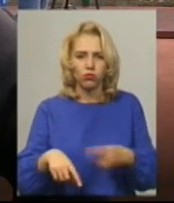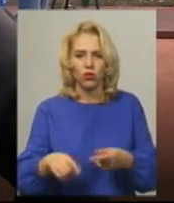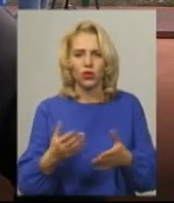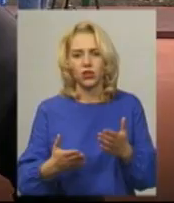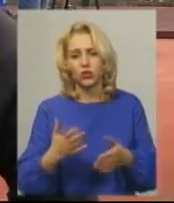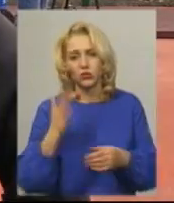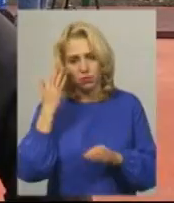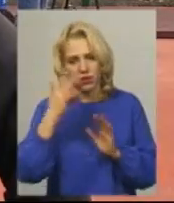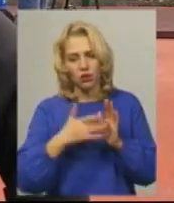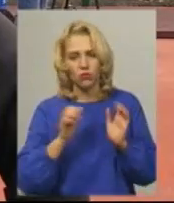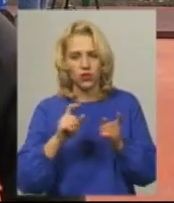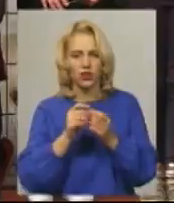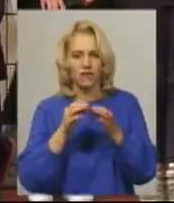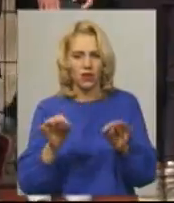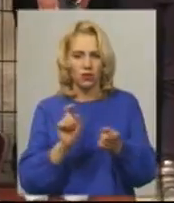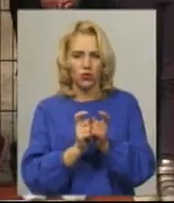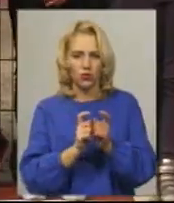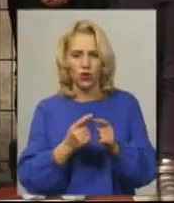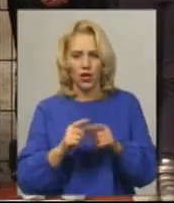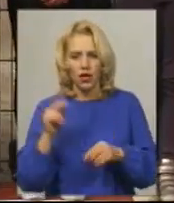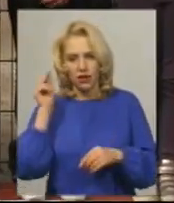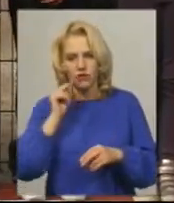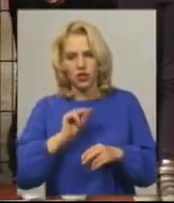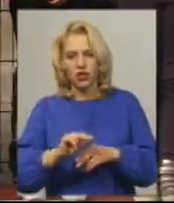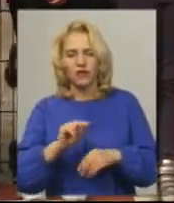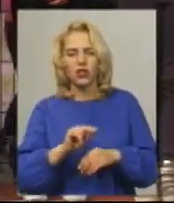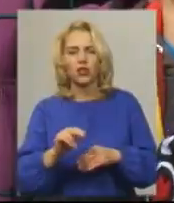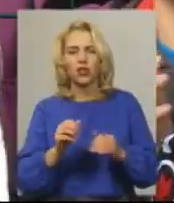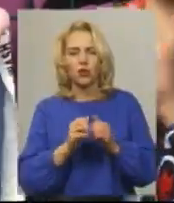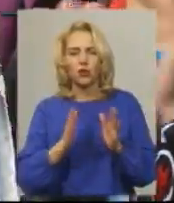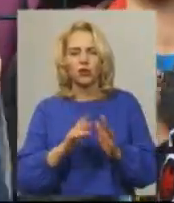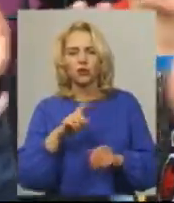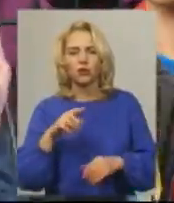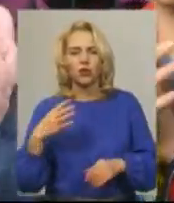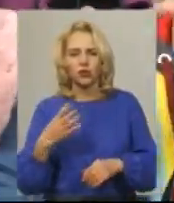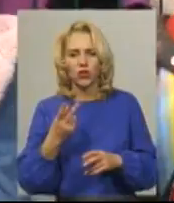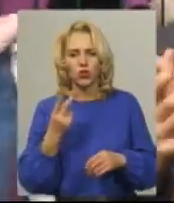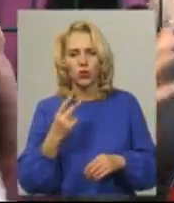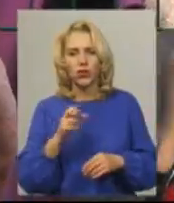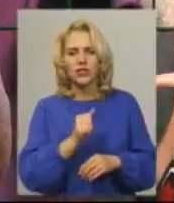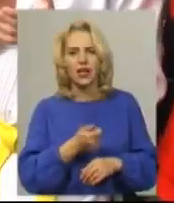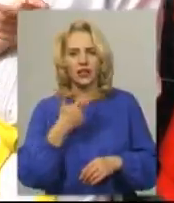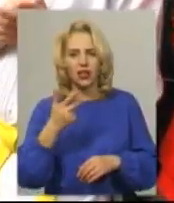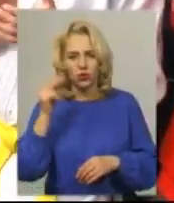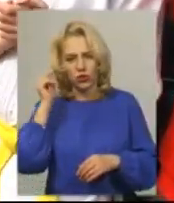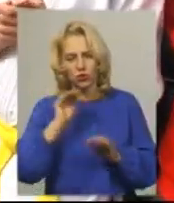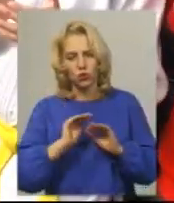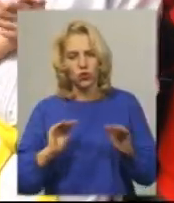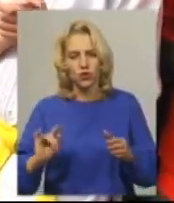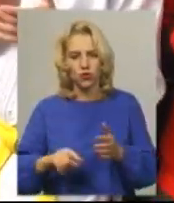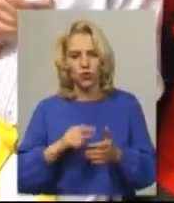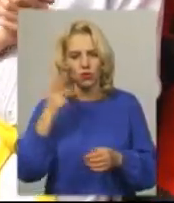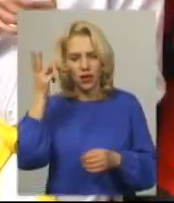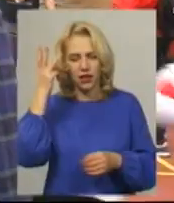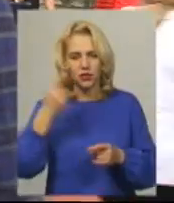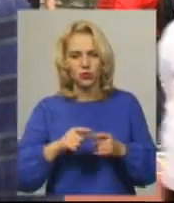поставити, то можна вільною боротьбою. Навчально-виховний комплекс номер 4 – другий за кількістю учнів у Хмельницькому. Тут навчається 1700 школярів,